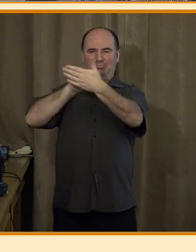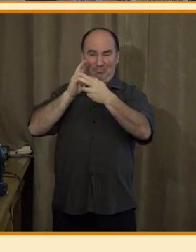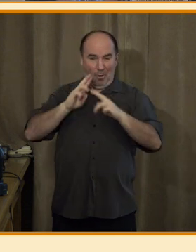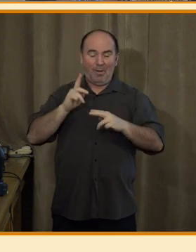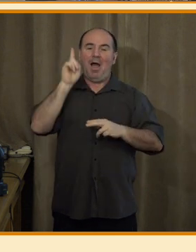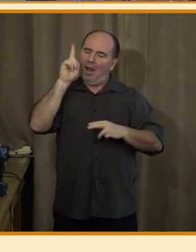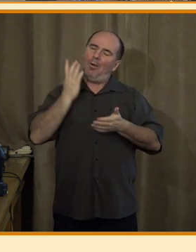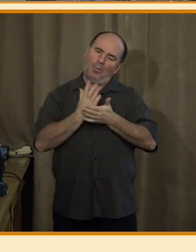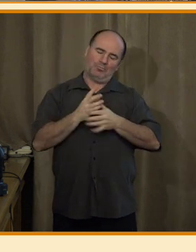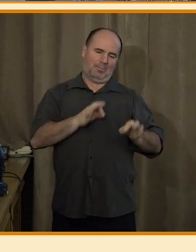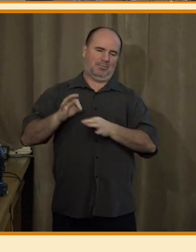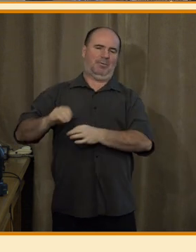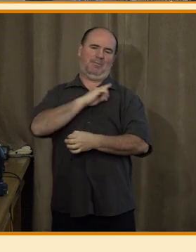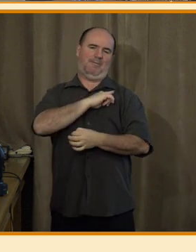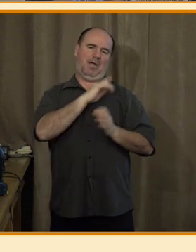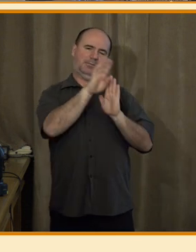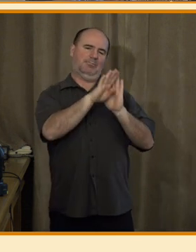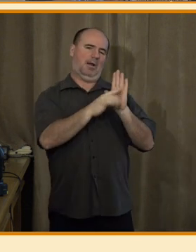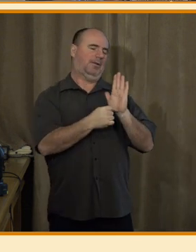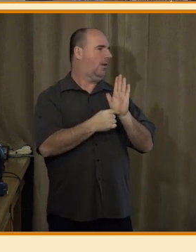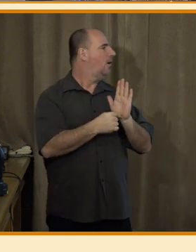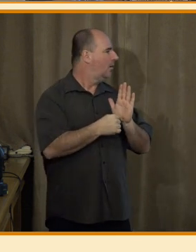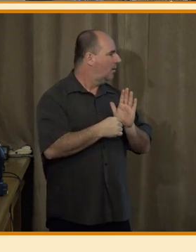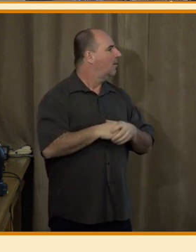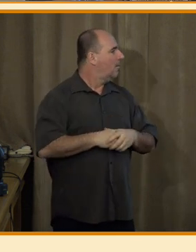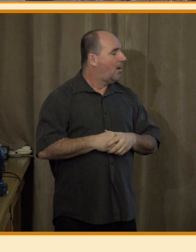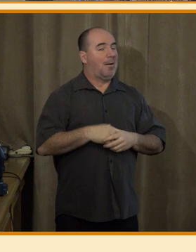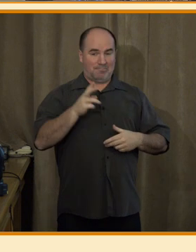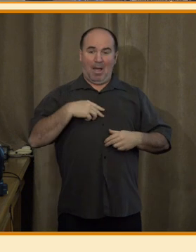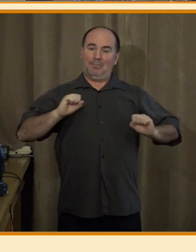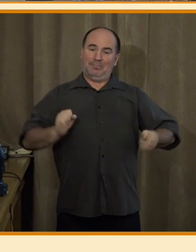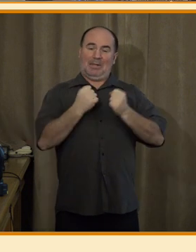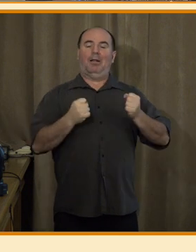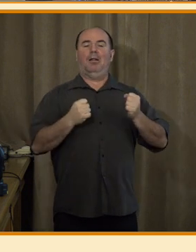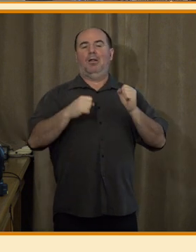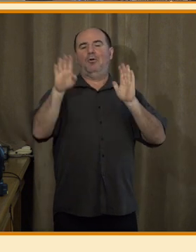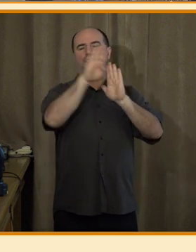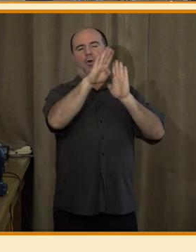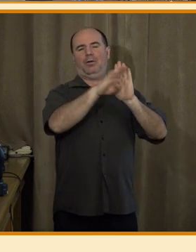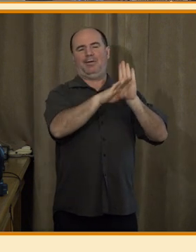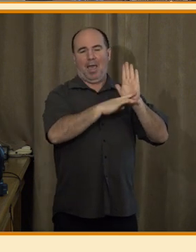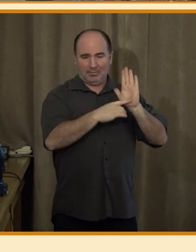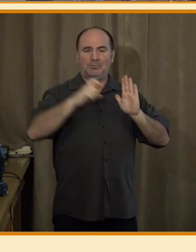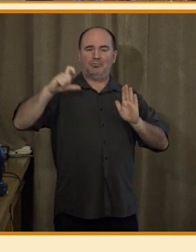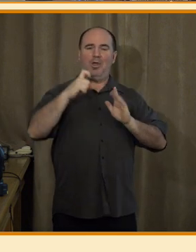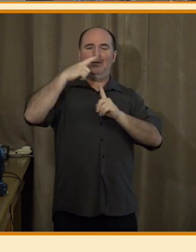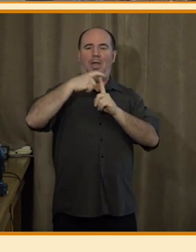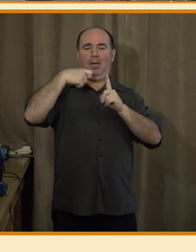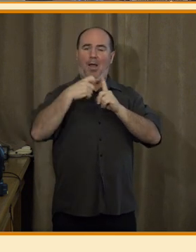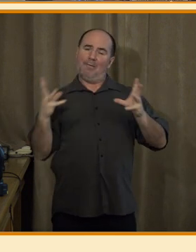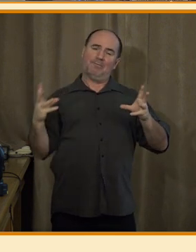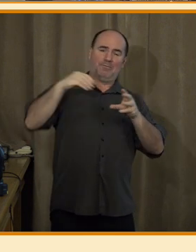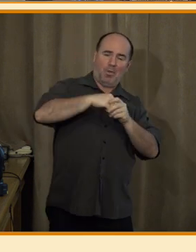redakční pravidla v našem případě se stala dodatkem kodexu ČTK, který schrnuje základní pravidla,